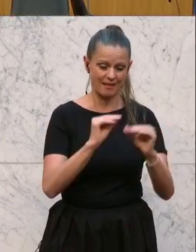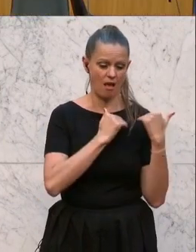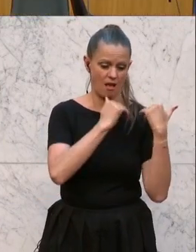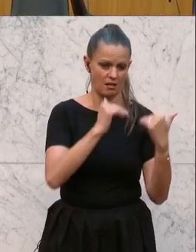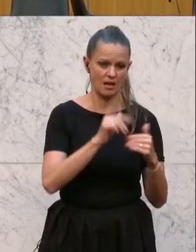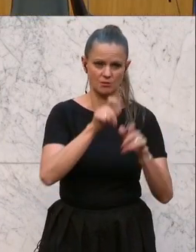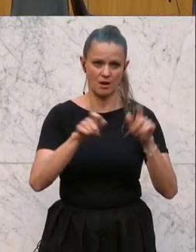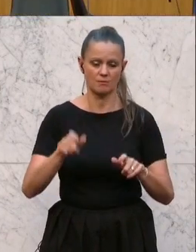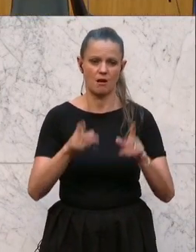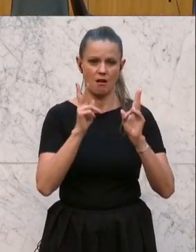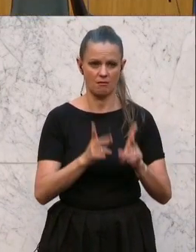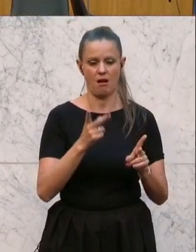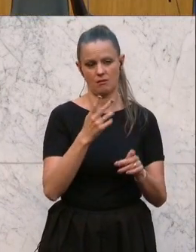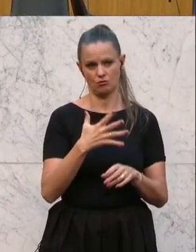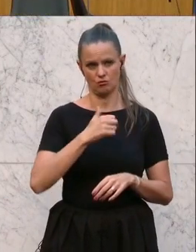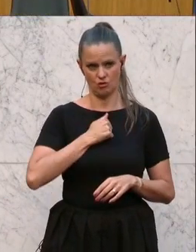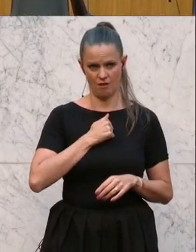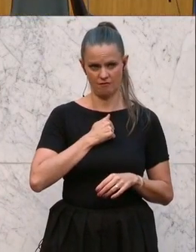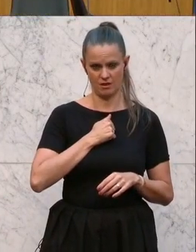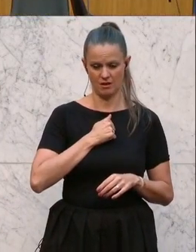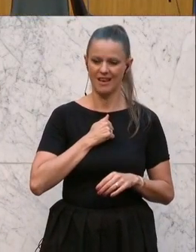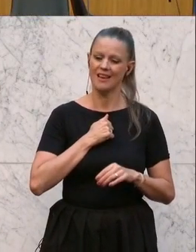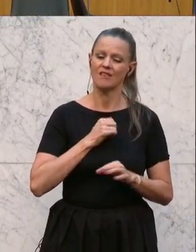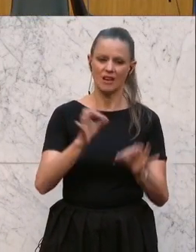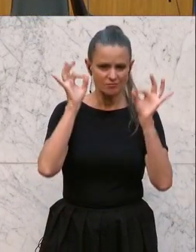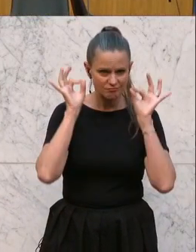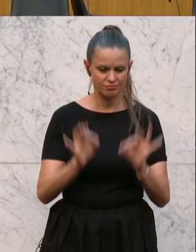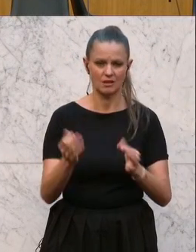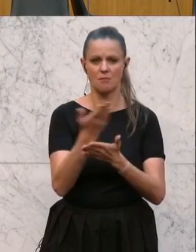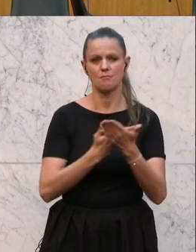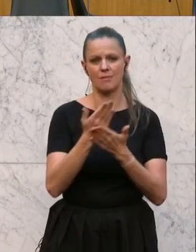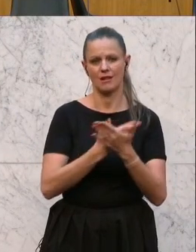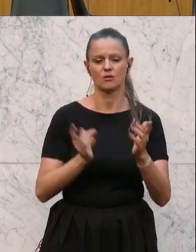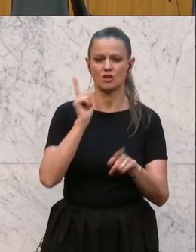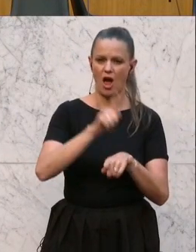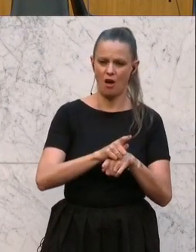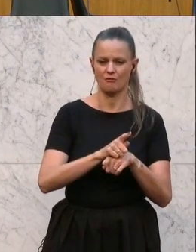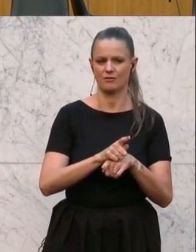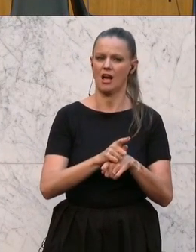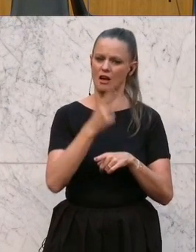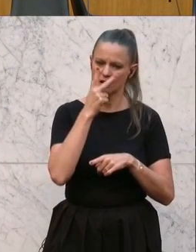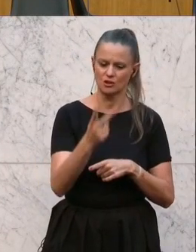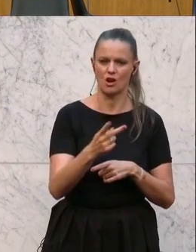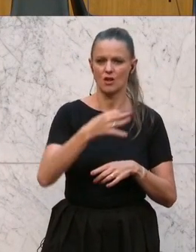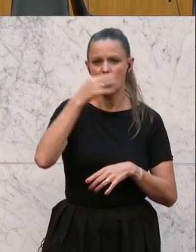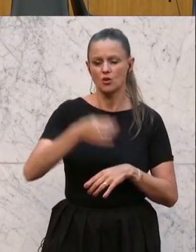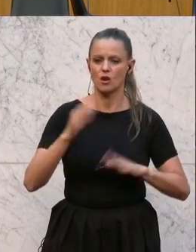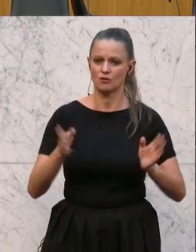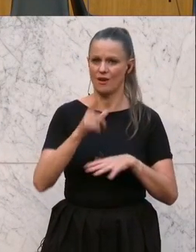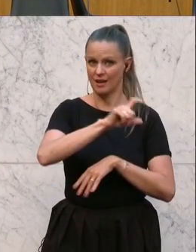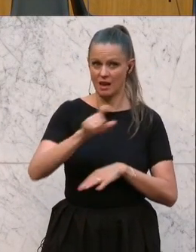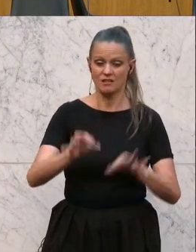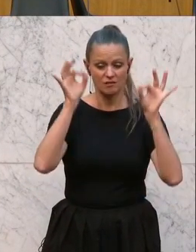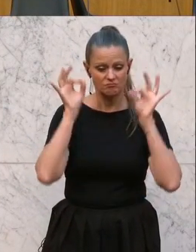veranlassen, dass sie sich wieder um den eigentlichen Bildungsauftrag kümmern können, dass die Deutschförderklassen auf eine gute und sinnvolle